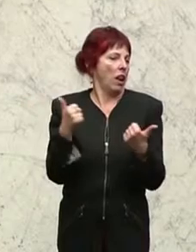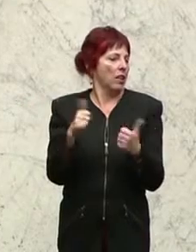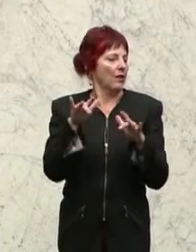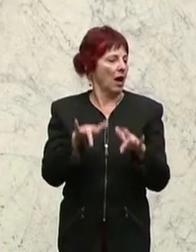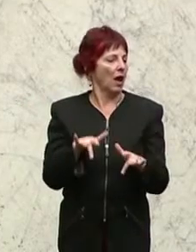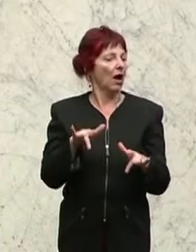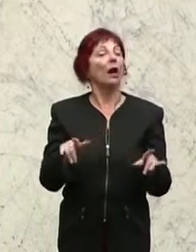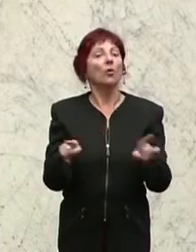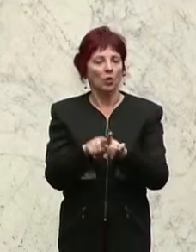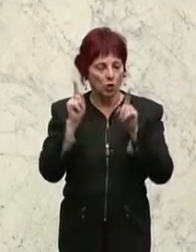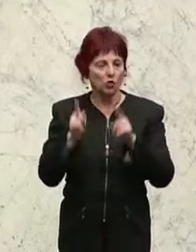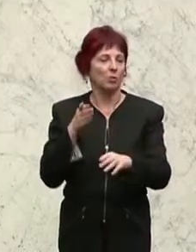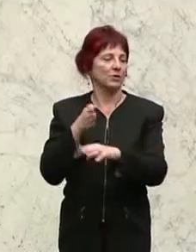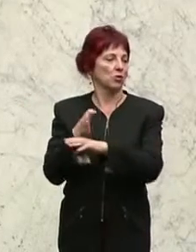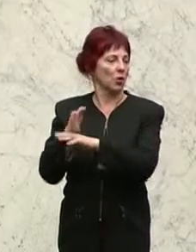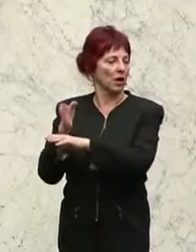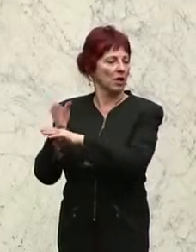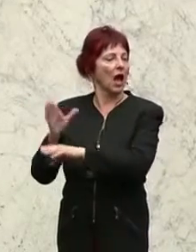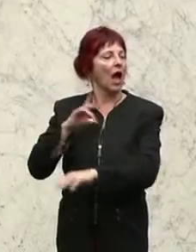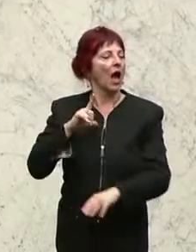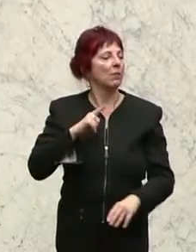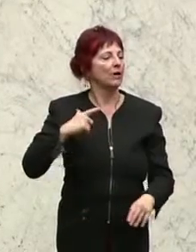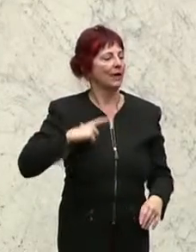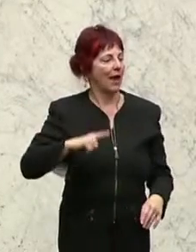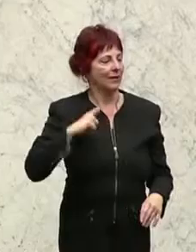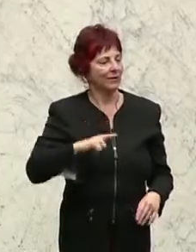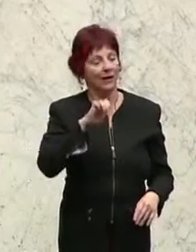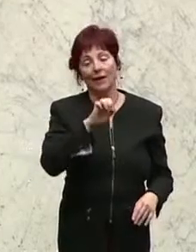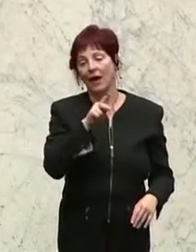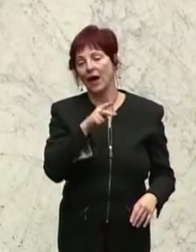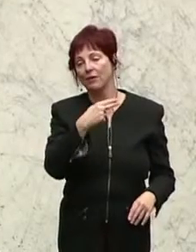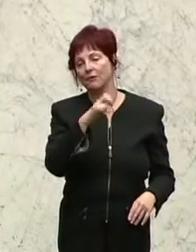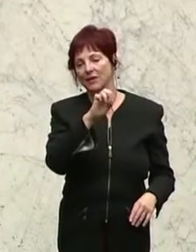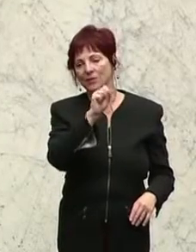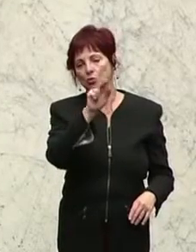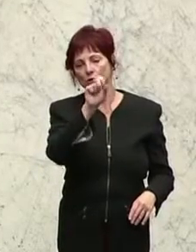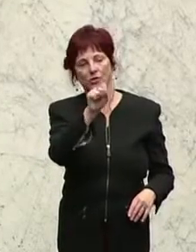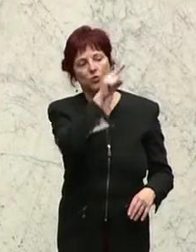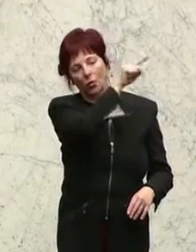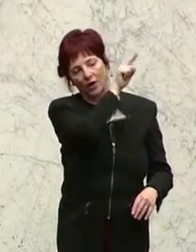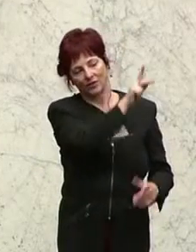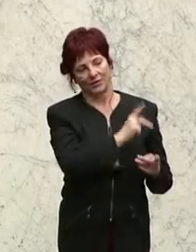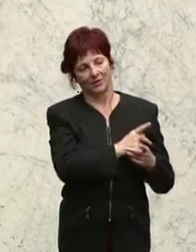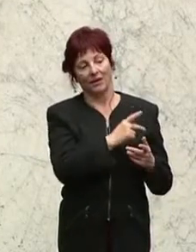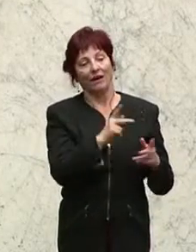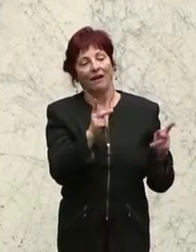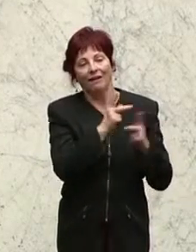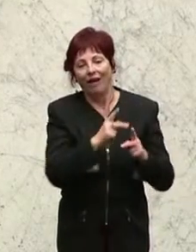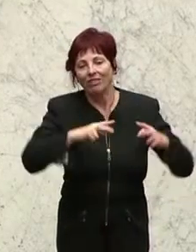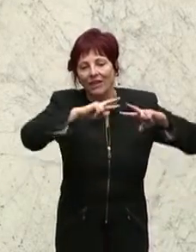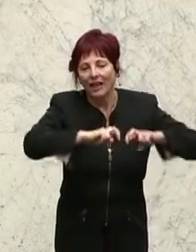derzeit auch darunter leidet, dass wir in Ephesus aufgrund der politischen Spannungen mit der Türkei nicht graben dürfen.